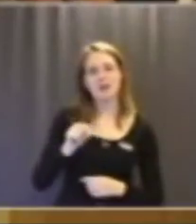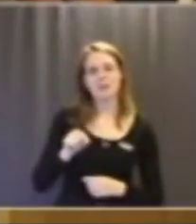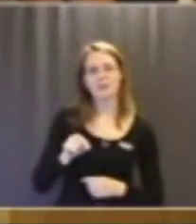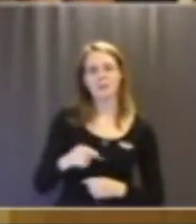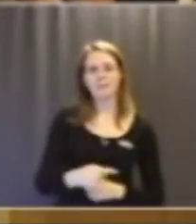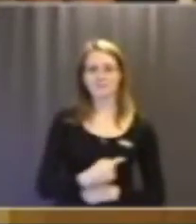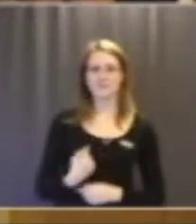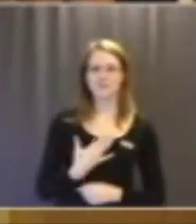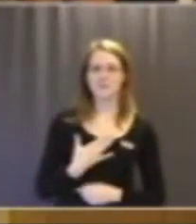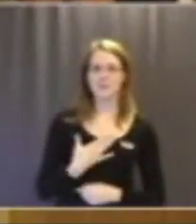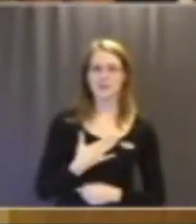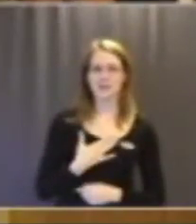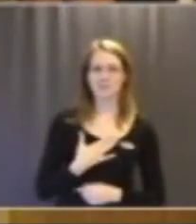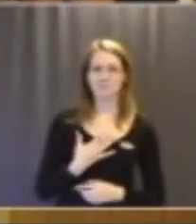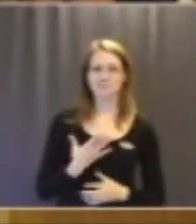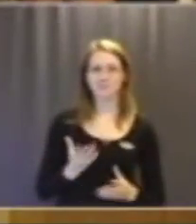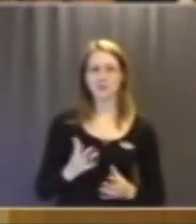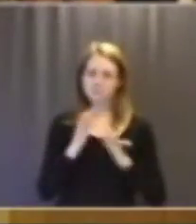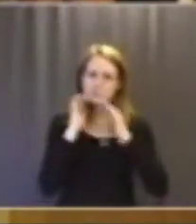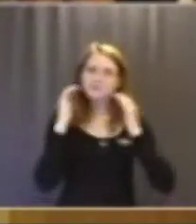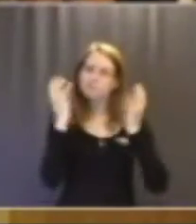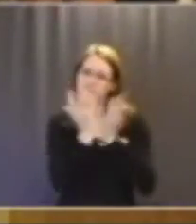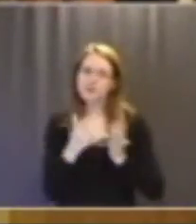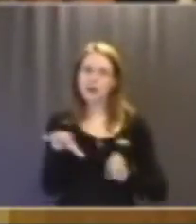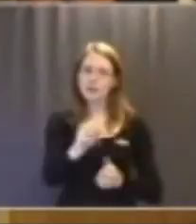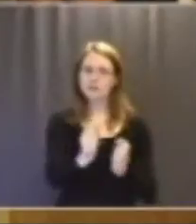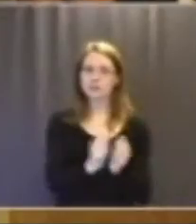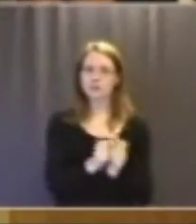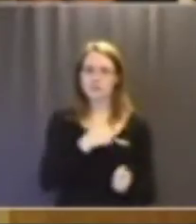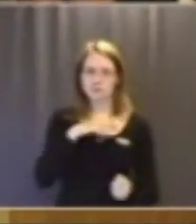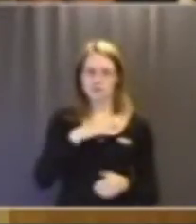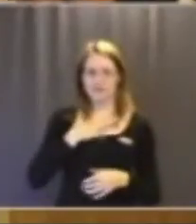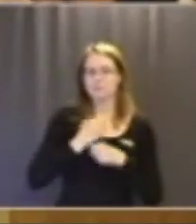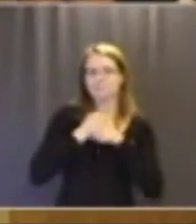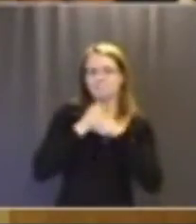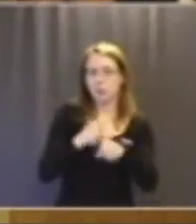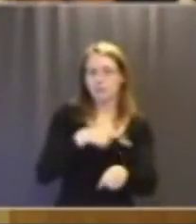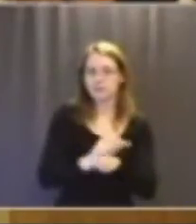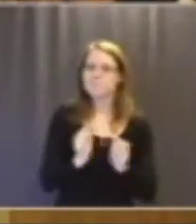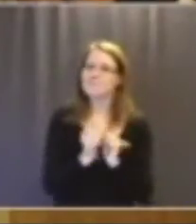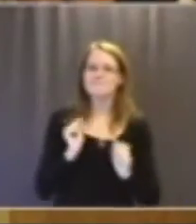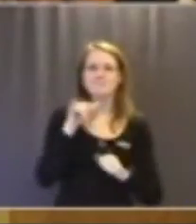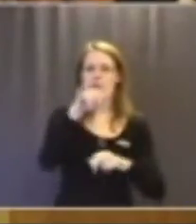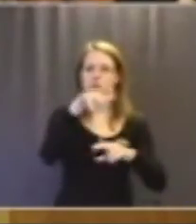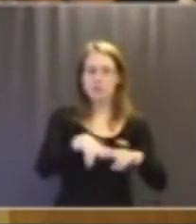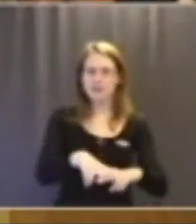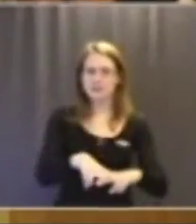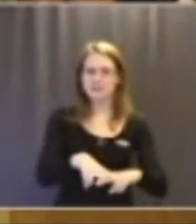vill så att säga bevara det vi har så långt som möjligt. Men flygplatsens